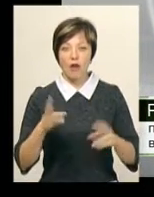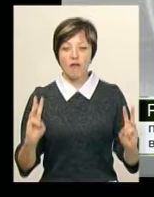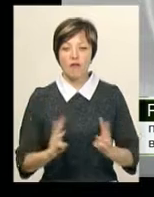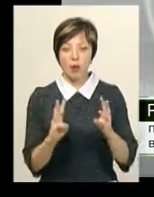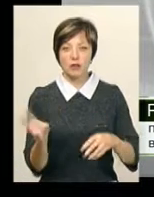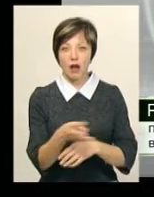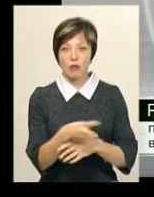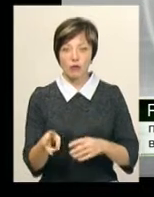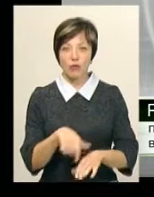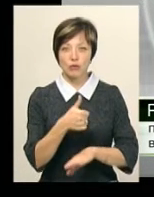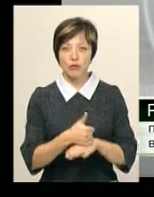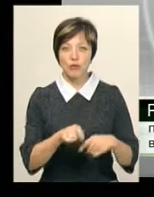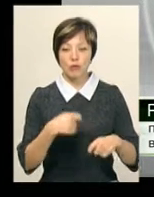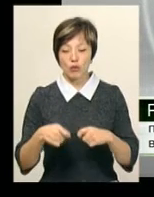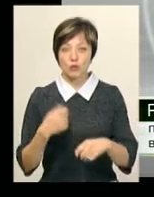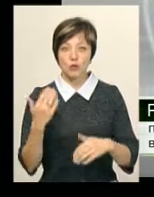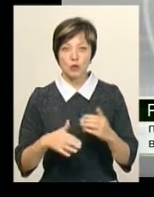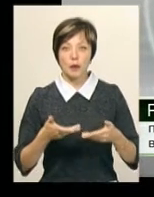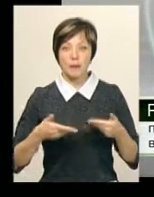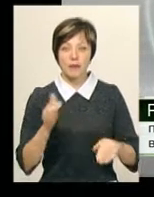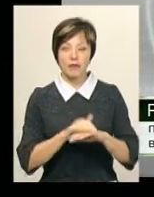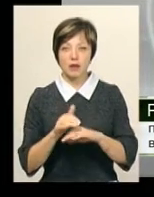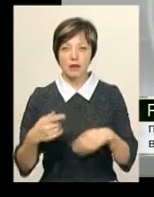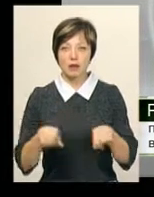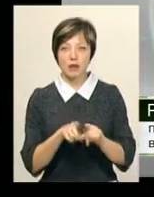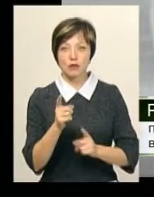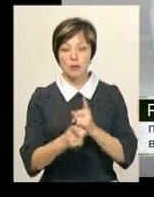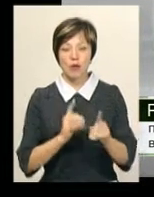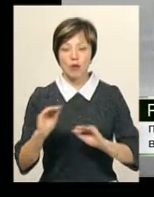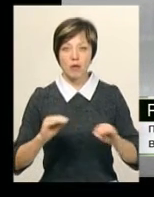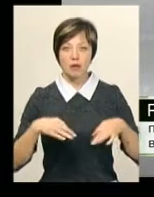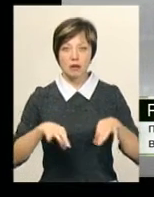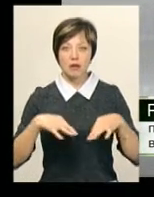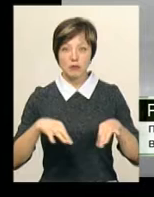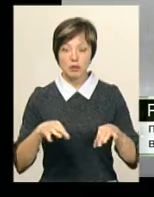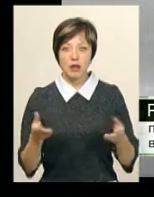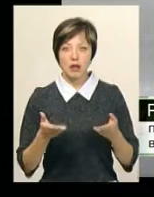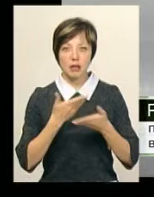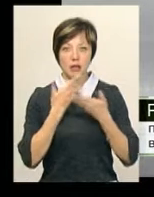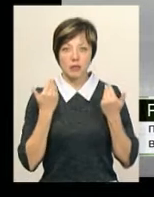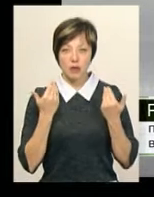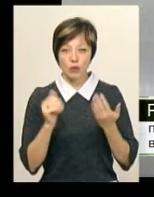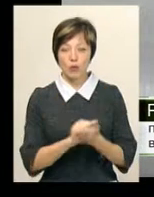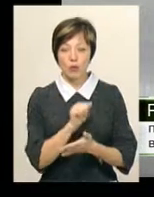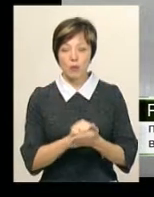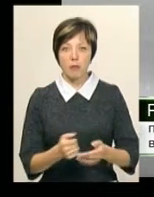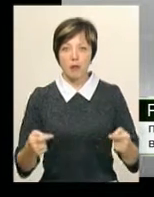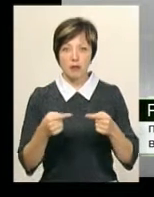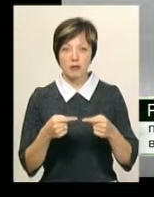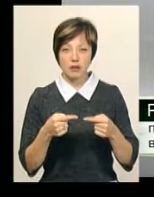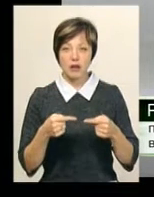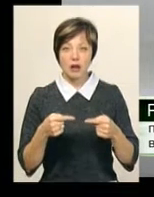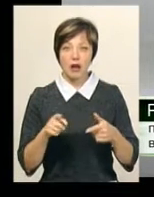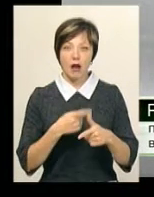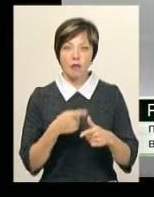Тобто такі основні порушення, які вже ми виявили. Також переобладнані транспортні засоби, які не мають відповідних документів, на яких встановлені,